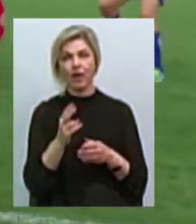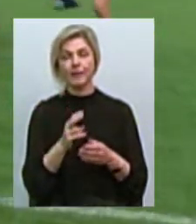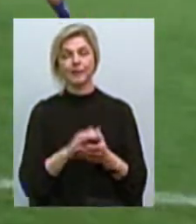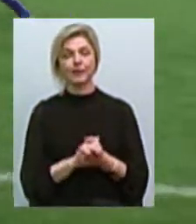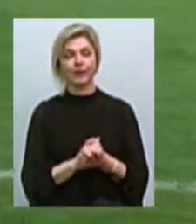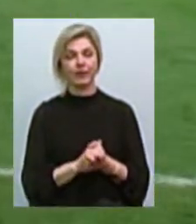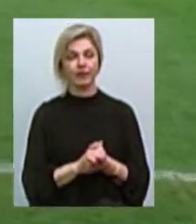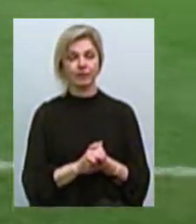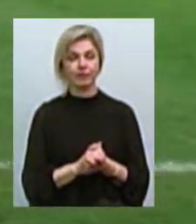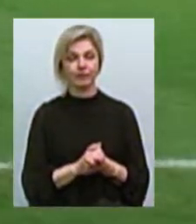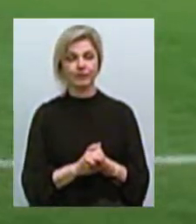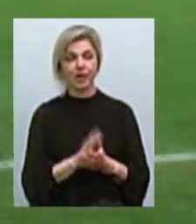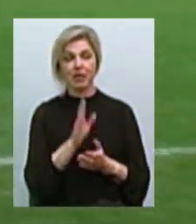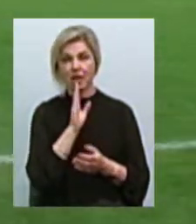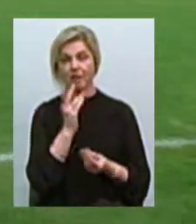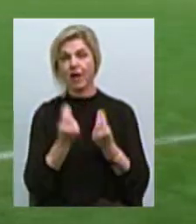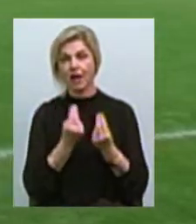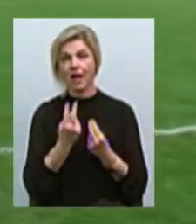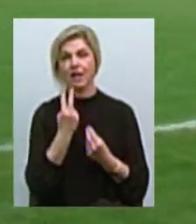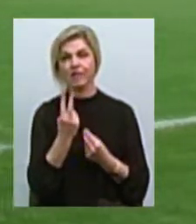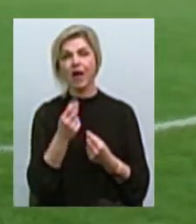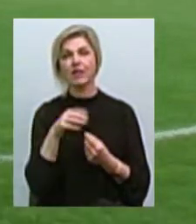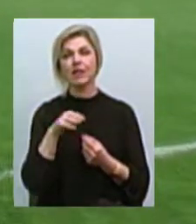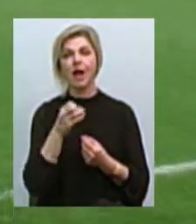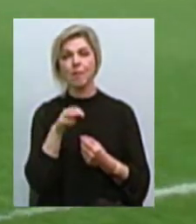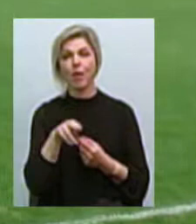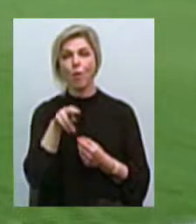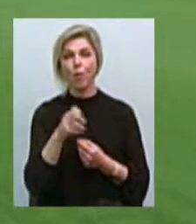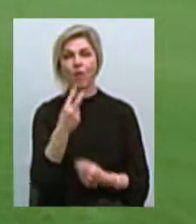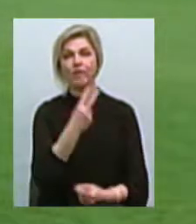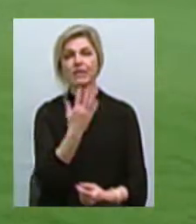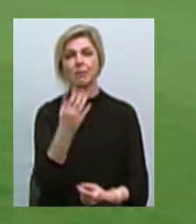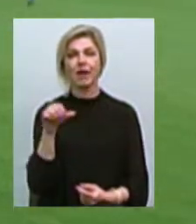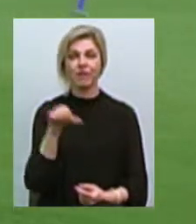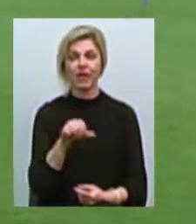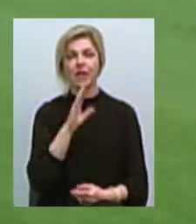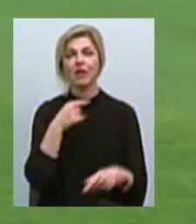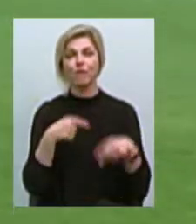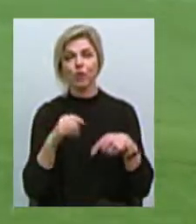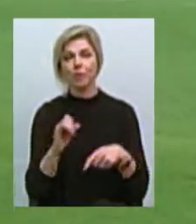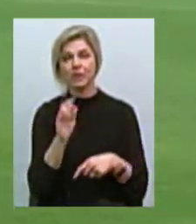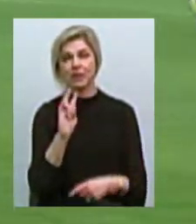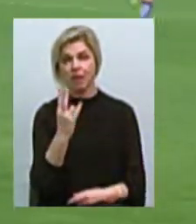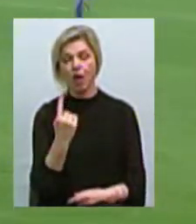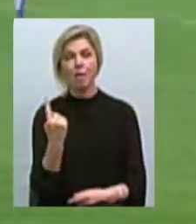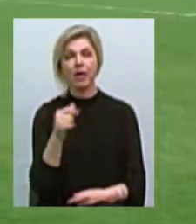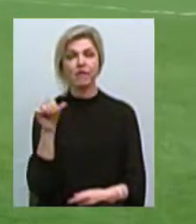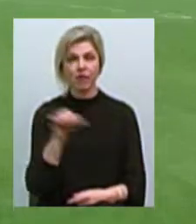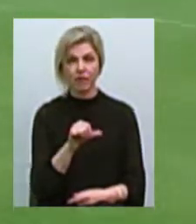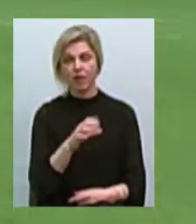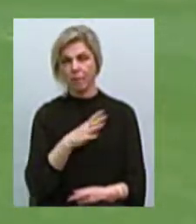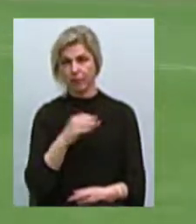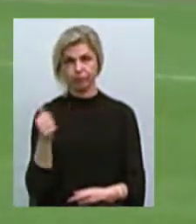Миколаївської області. Дівчата грали два тайми по 25 хвилин. Футболістки з Миколаївщини вже на перших хвилинах повели у рахунку.